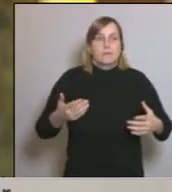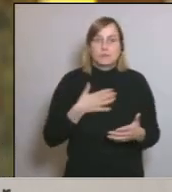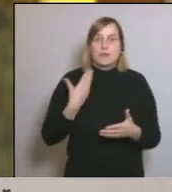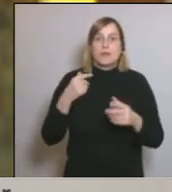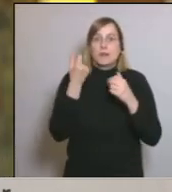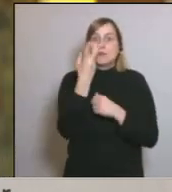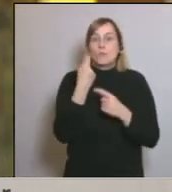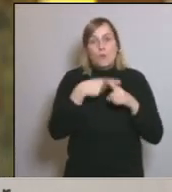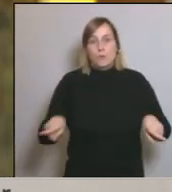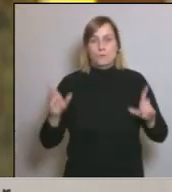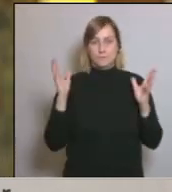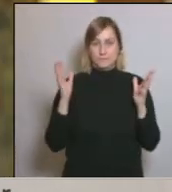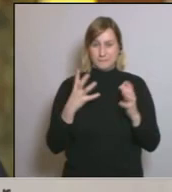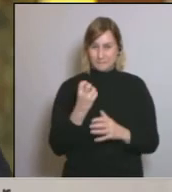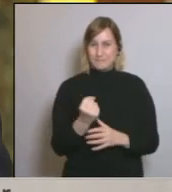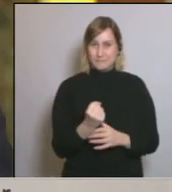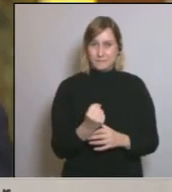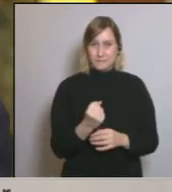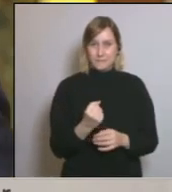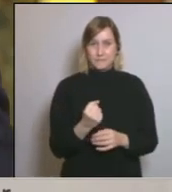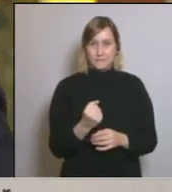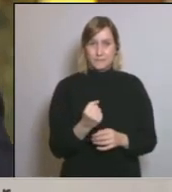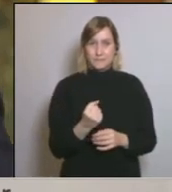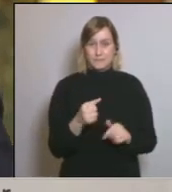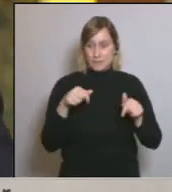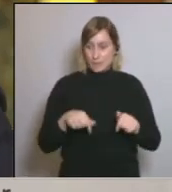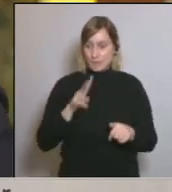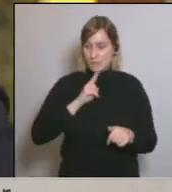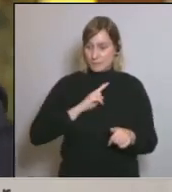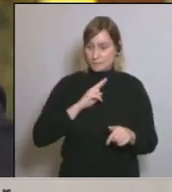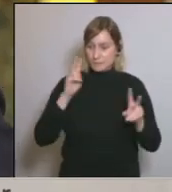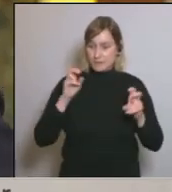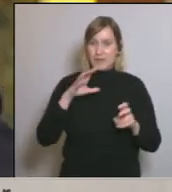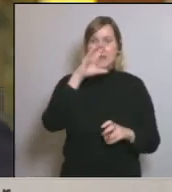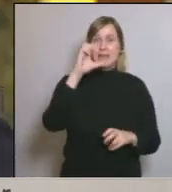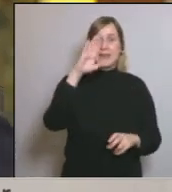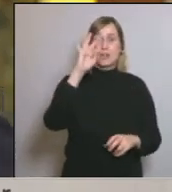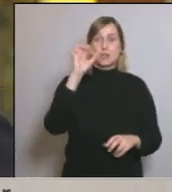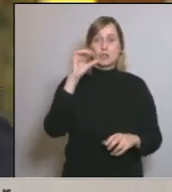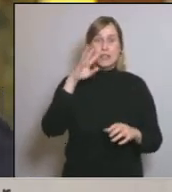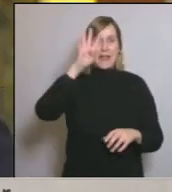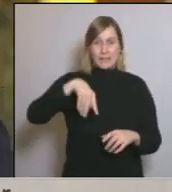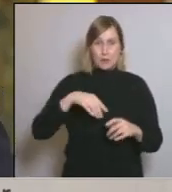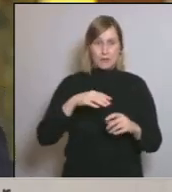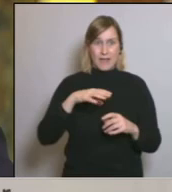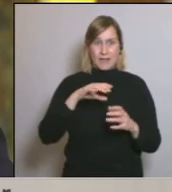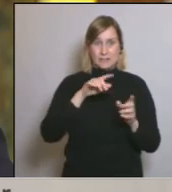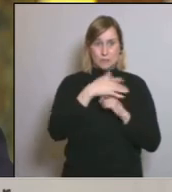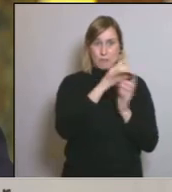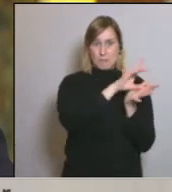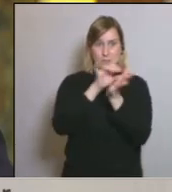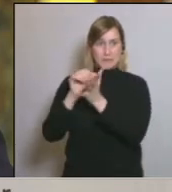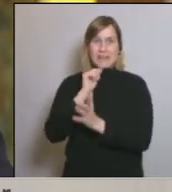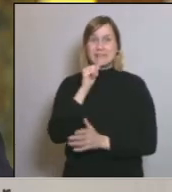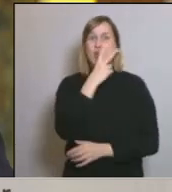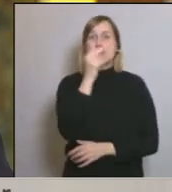'unes altres xifres. M'han passat xifres sobre els ERTOs a Catalunya i està creixent exponencialment. Gairebé 200.000